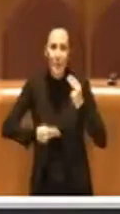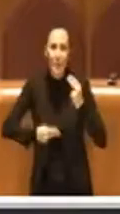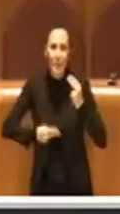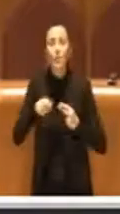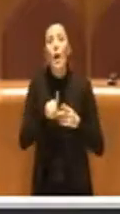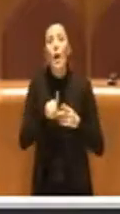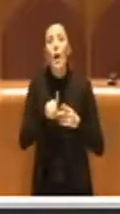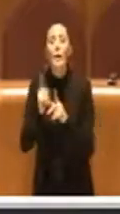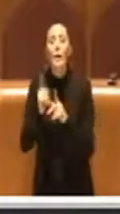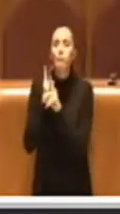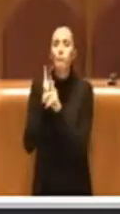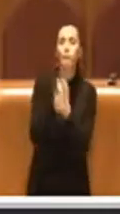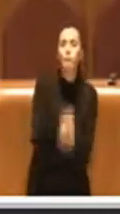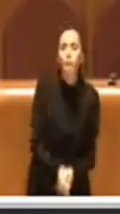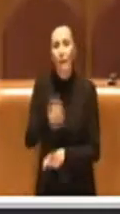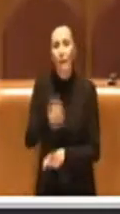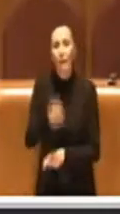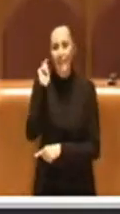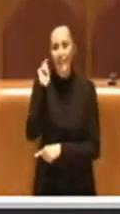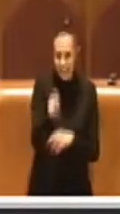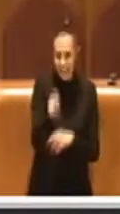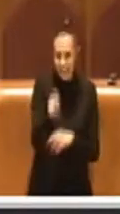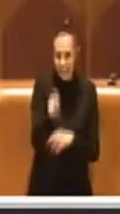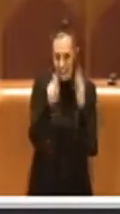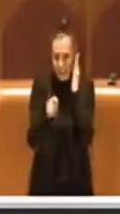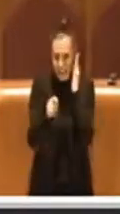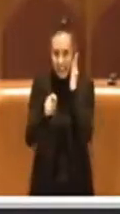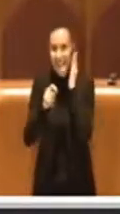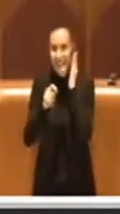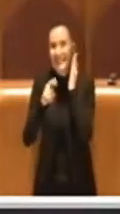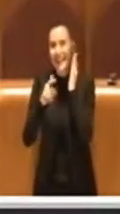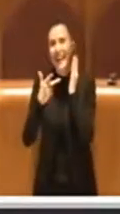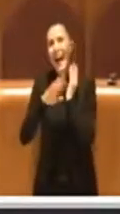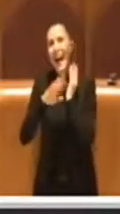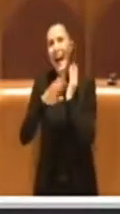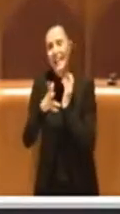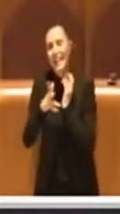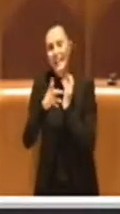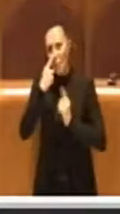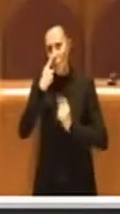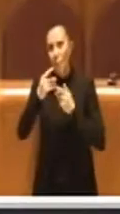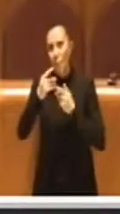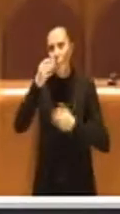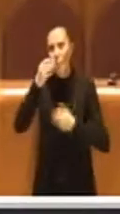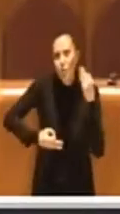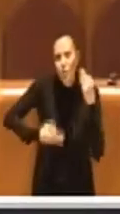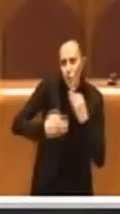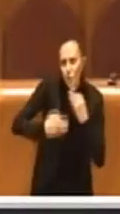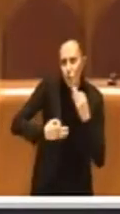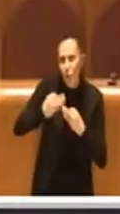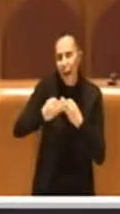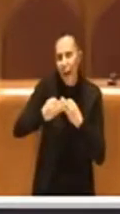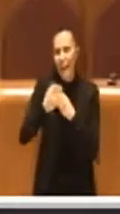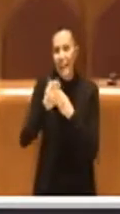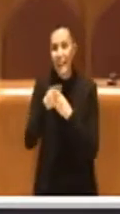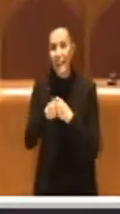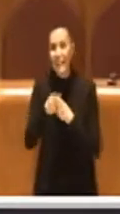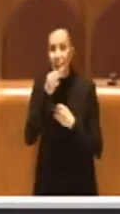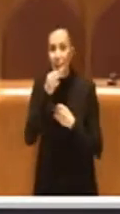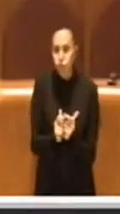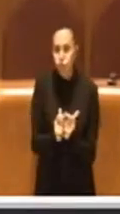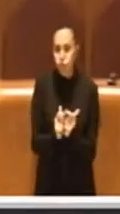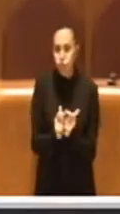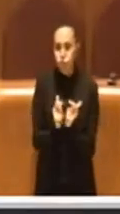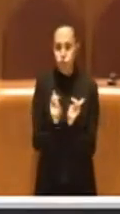ovviamente a ulteriori atti processuali, che vanno inevitabilmente a far lievitare il costo, chiamiamolo